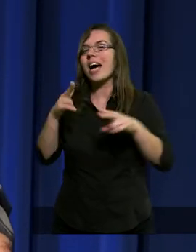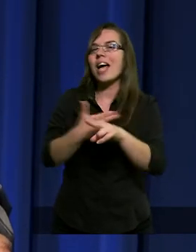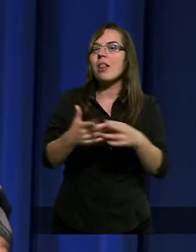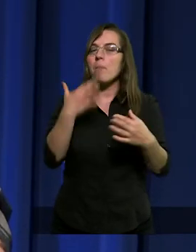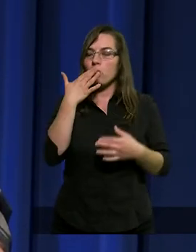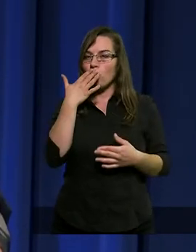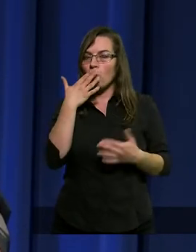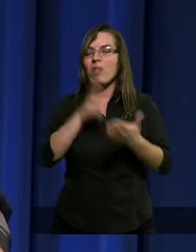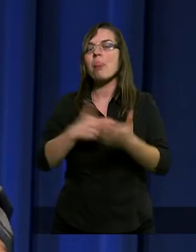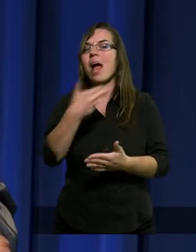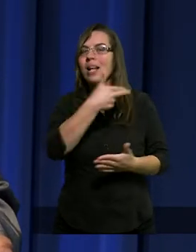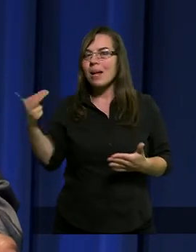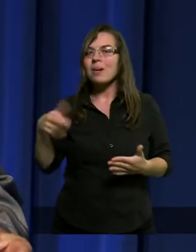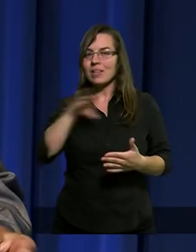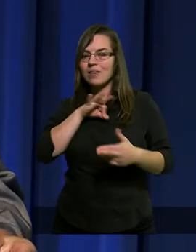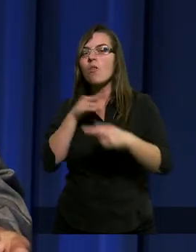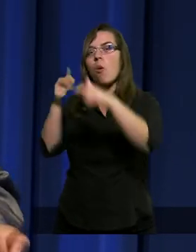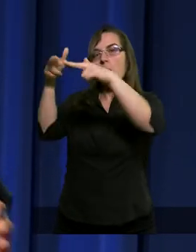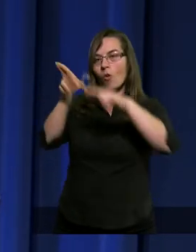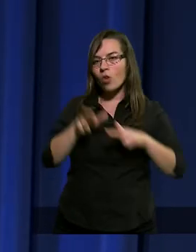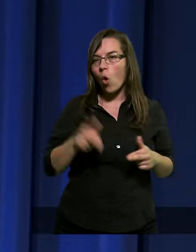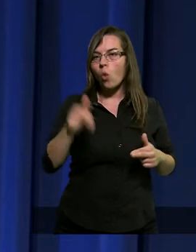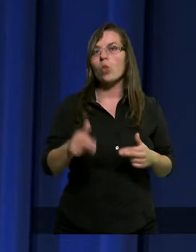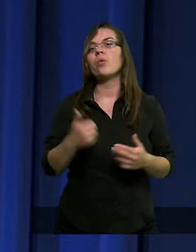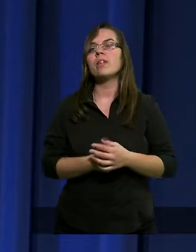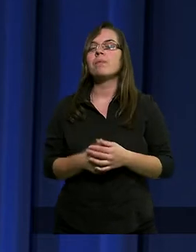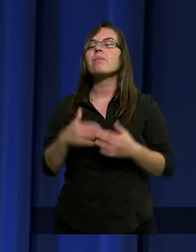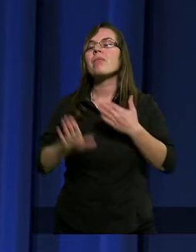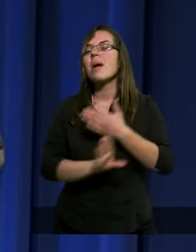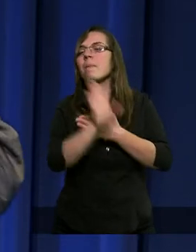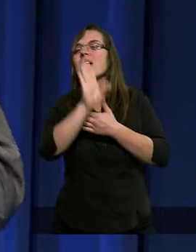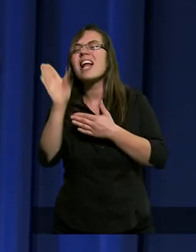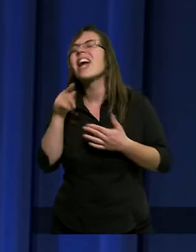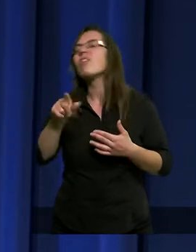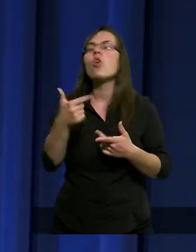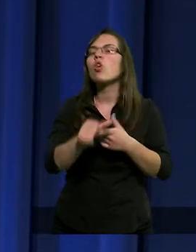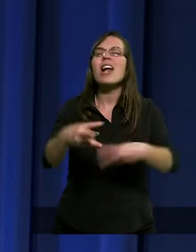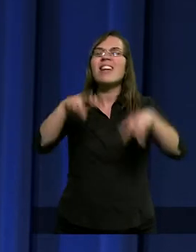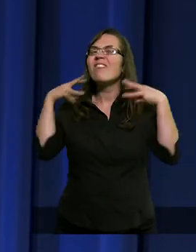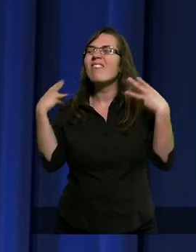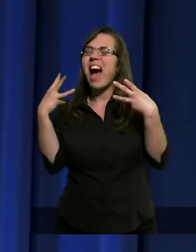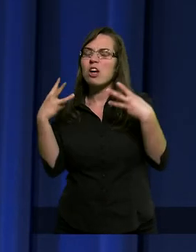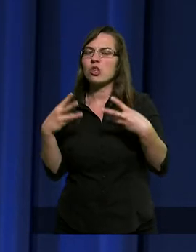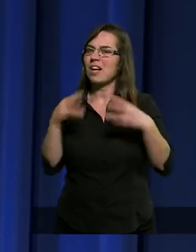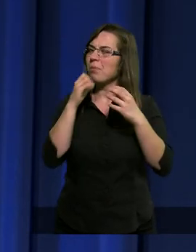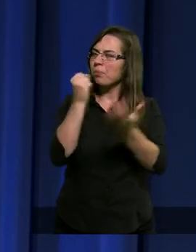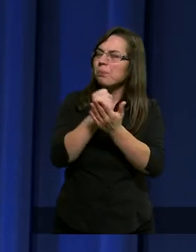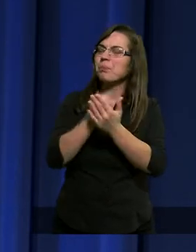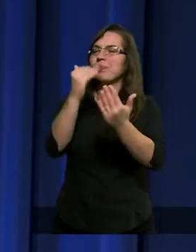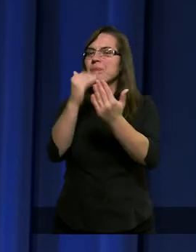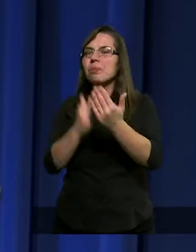kiedy mówił na temat swego powrotu, przedstawił to, co jest najważniejsze.